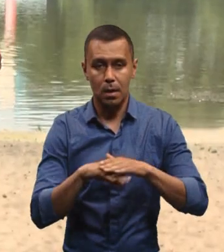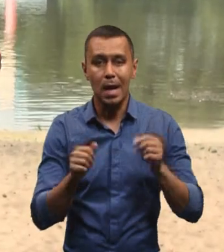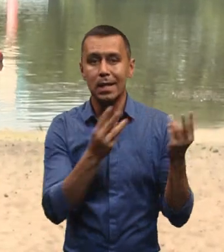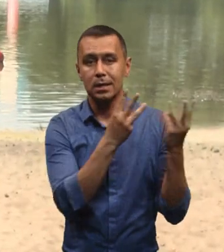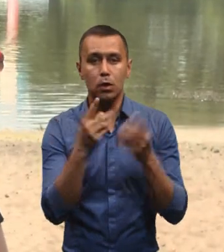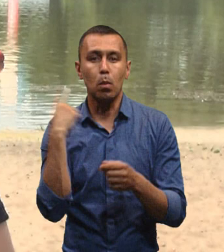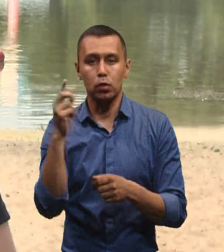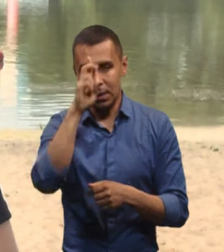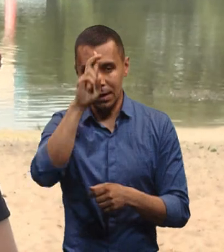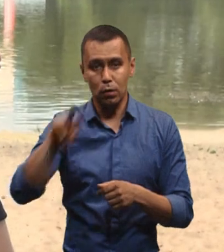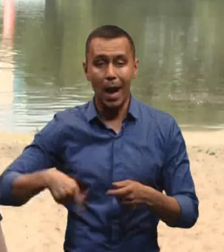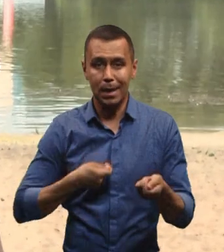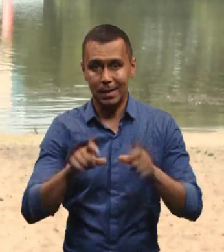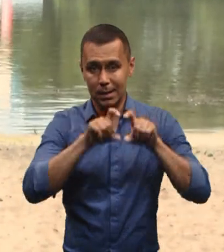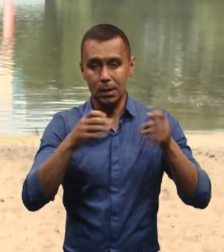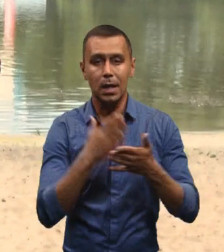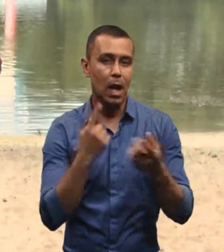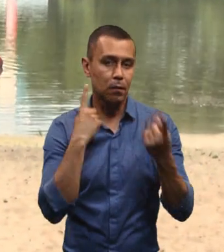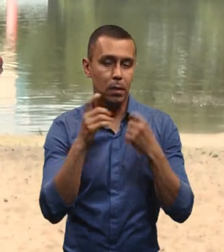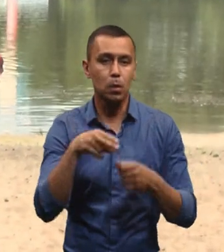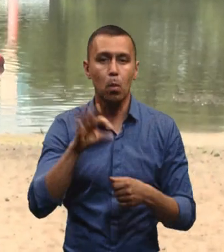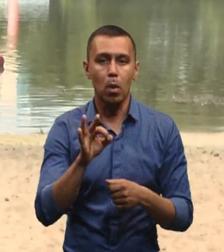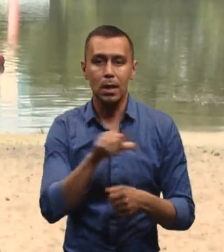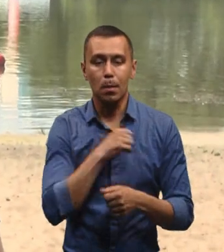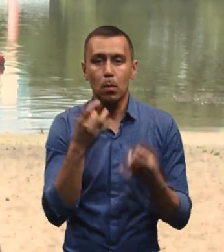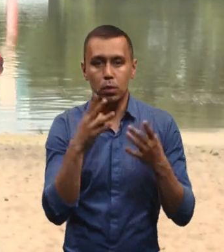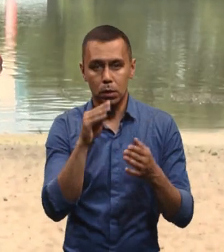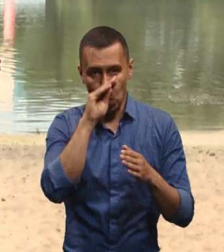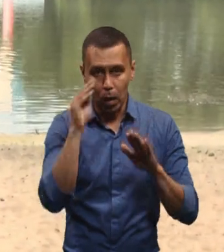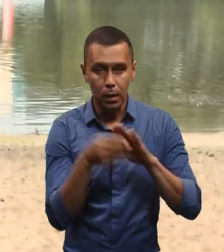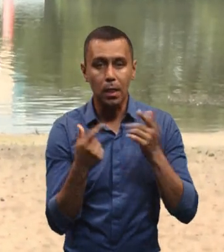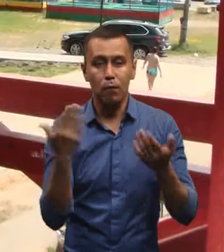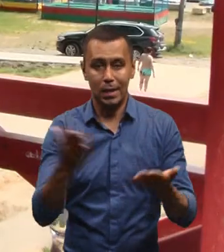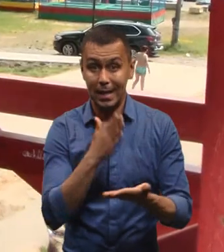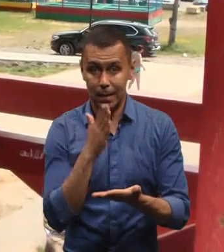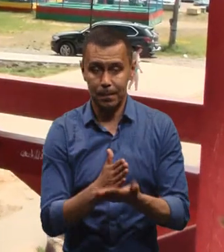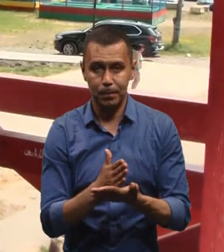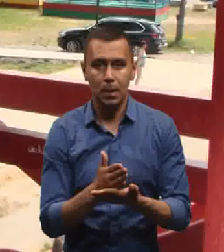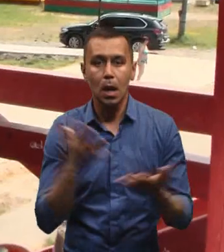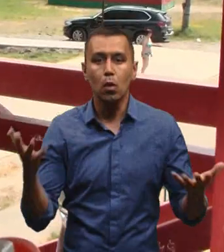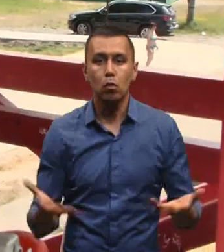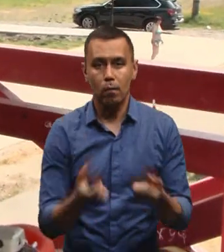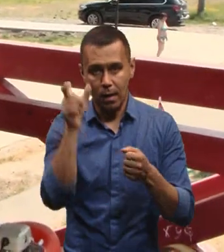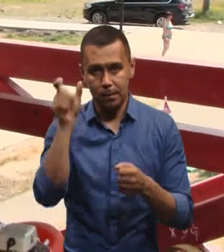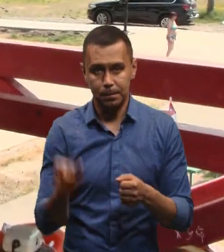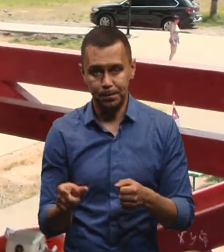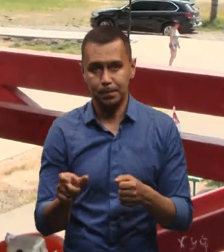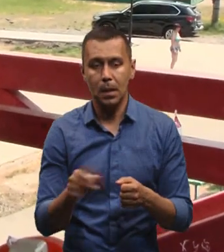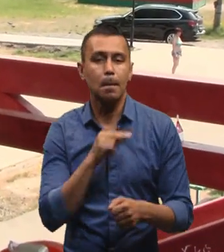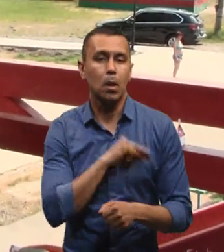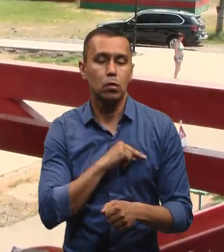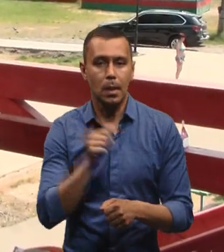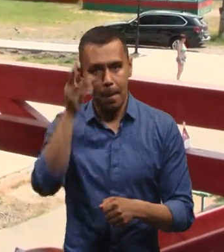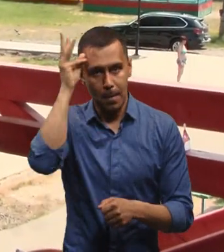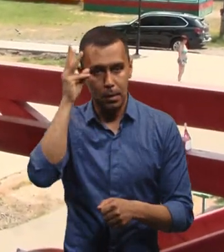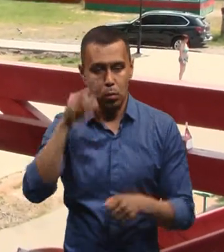облдержадміністрації є інформація по найпростіших укриттях, де вони розміщені. Рятувальник Олександр Ломакович працює на